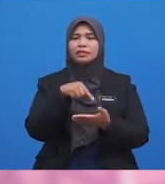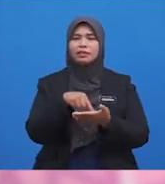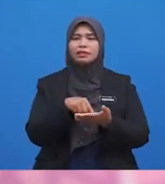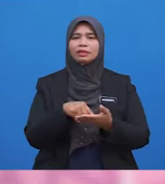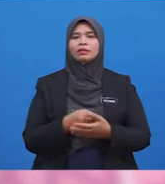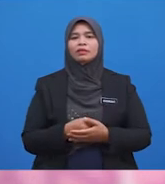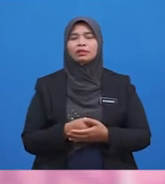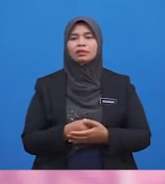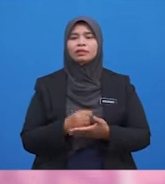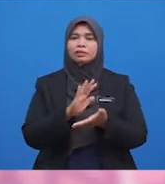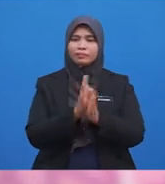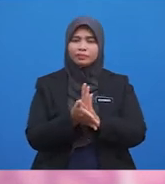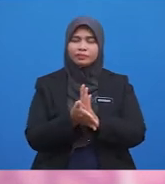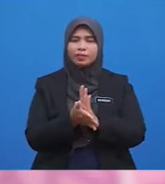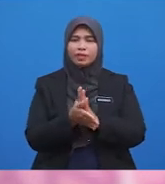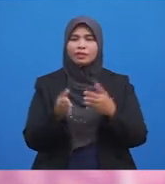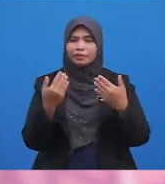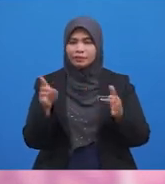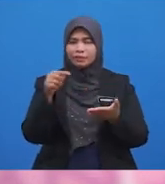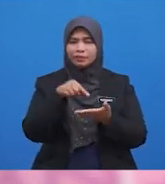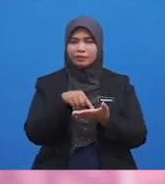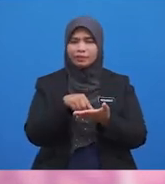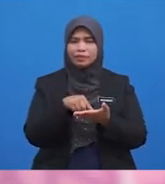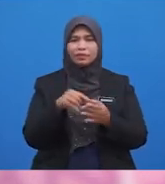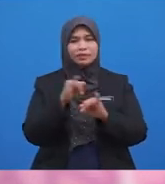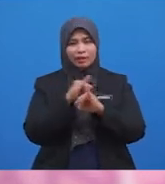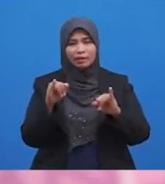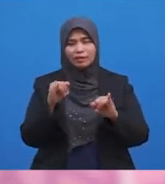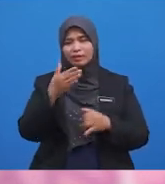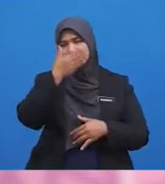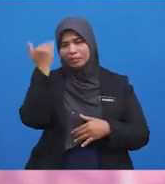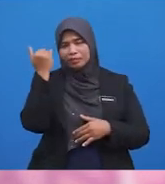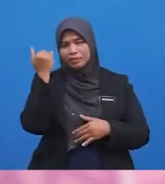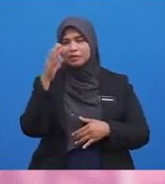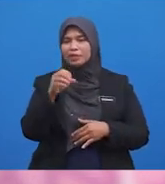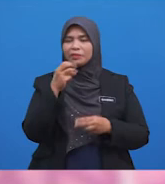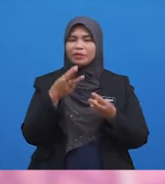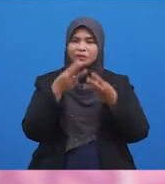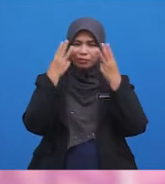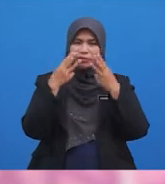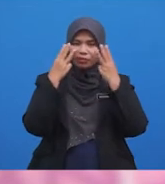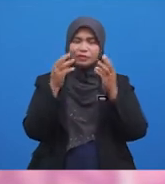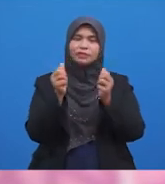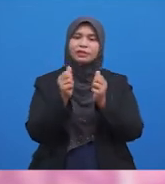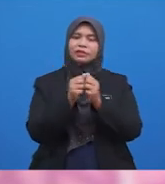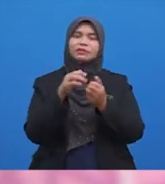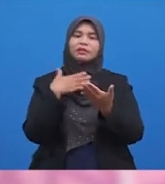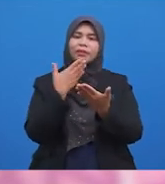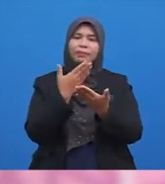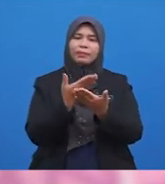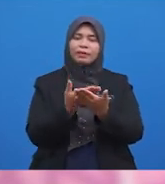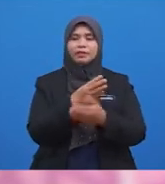Hari Ini Jadi Selepas Ini Jangan Lupa Ambil Buduk Dengan